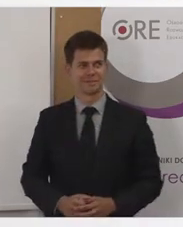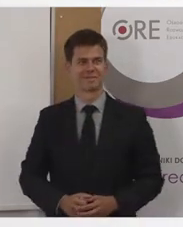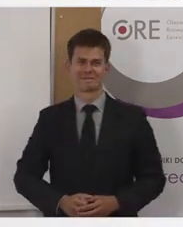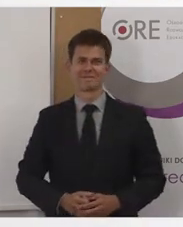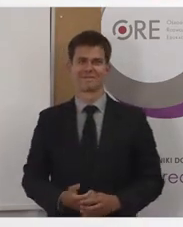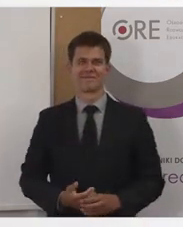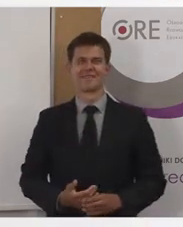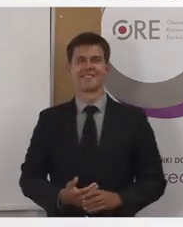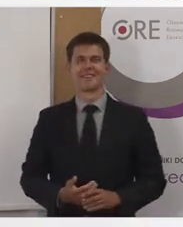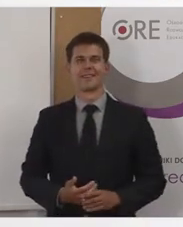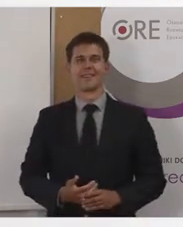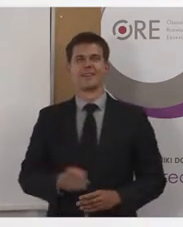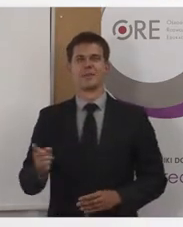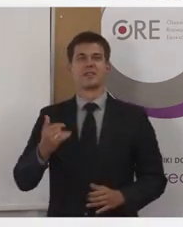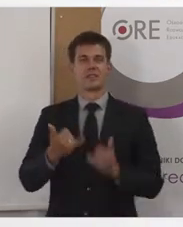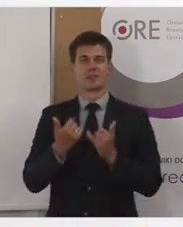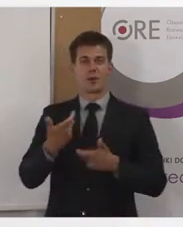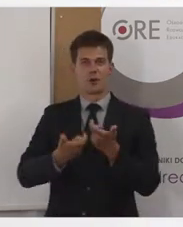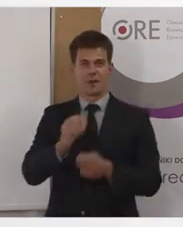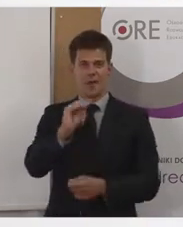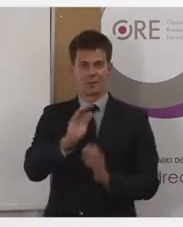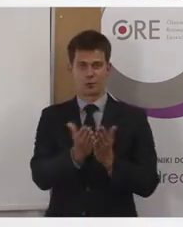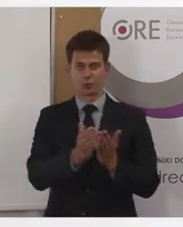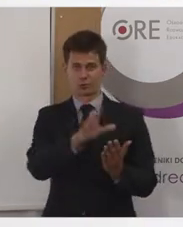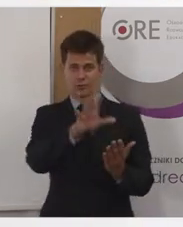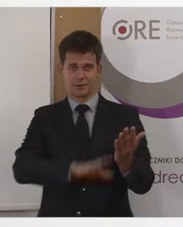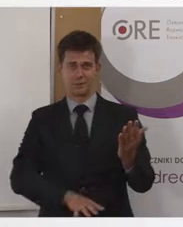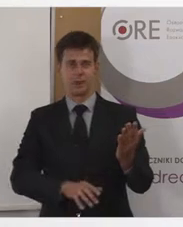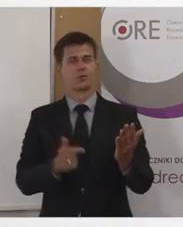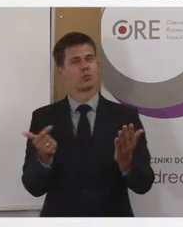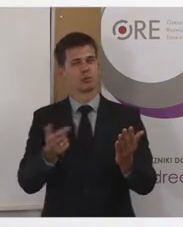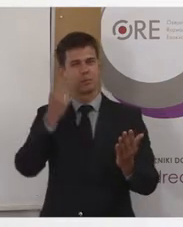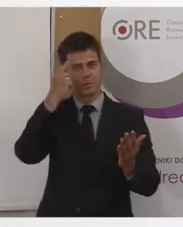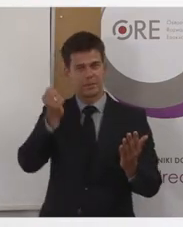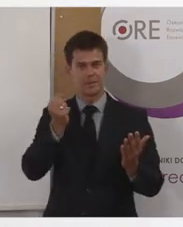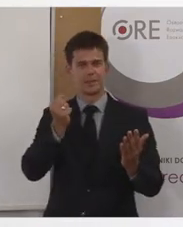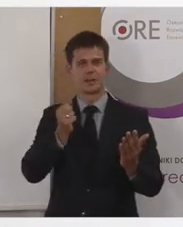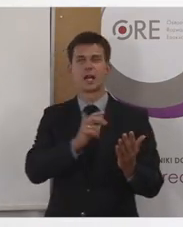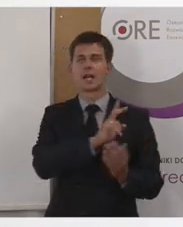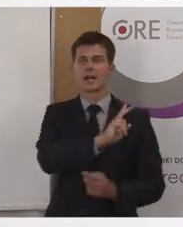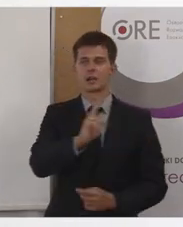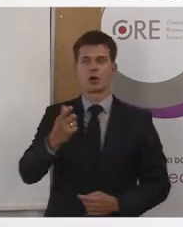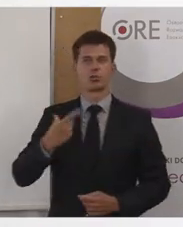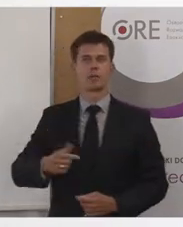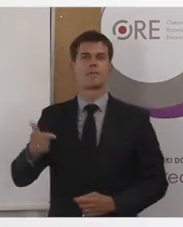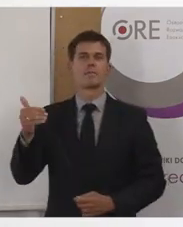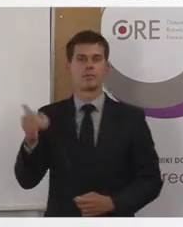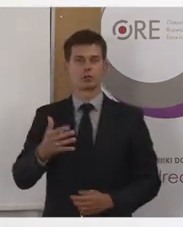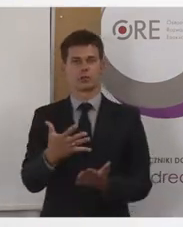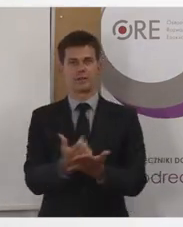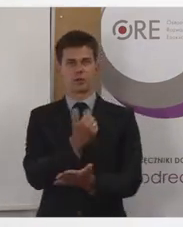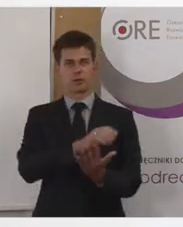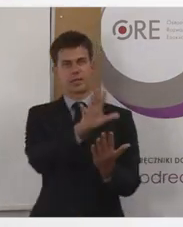Czyli tworząc e-podręczniki musimy pamiętać o tym, aby jak najszersza liczba osób mogła z nich